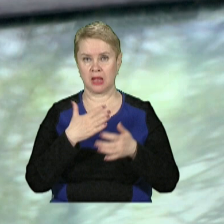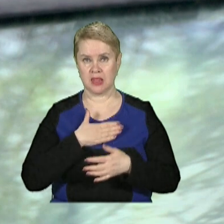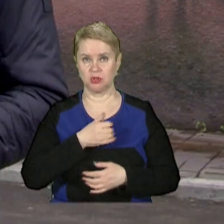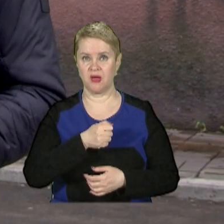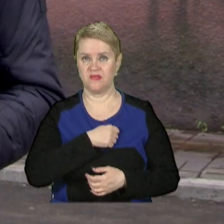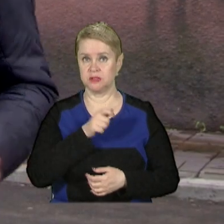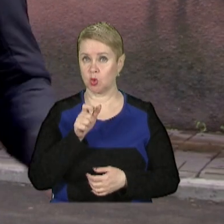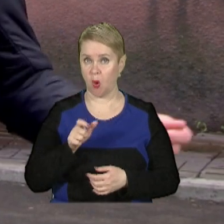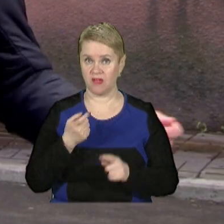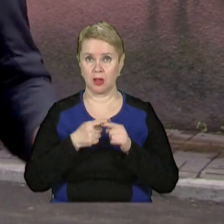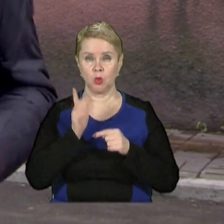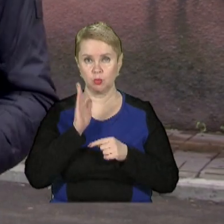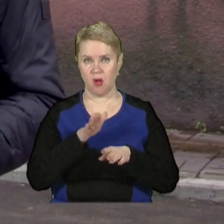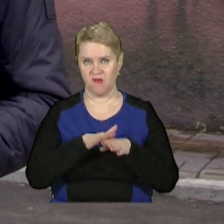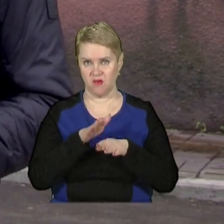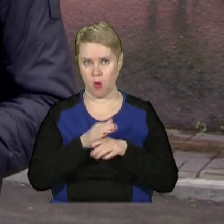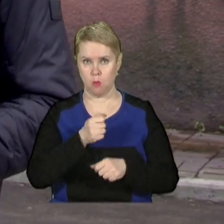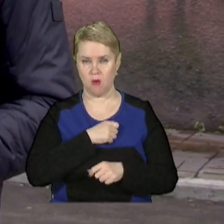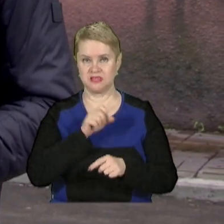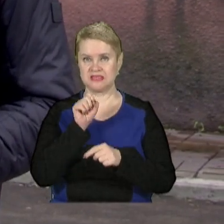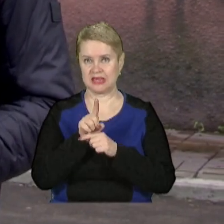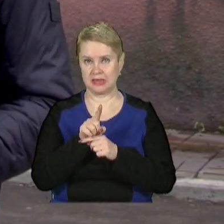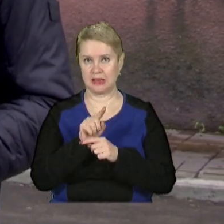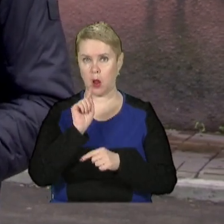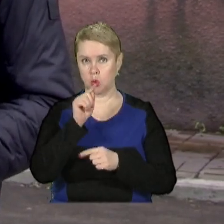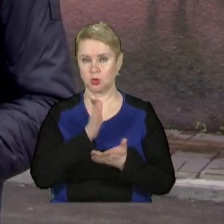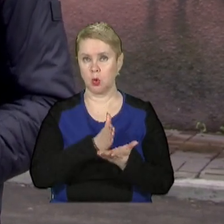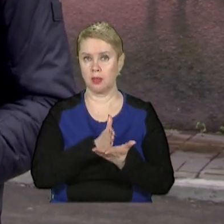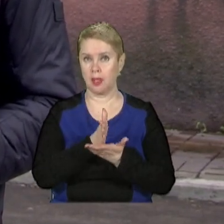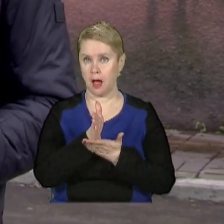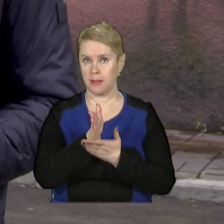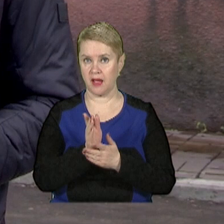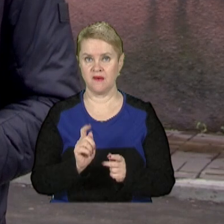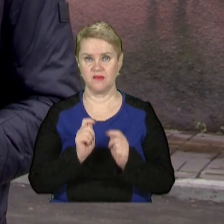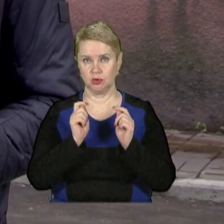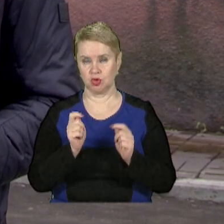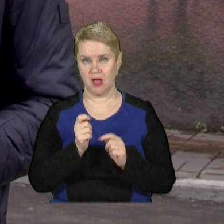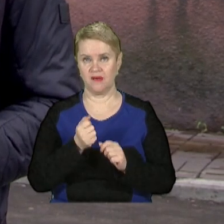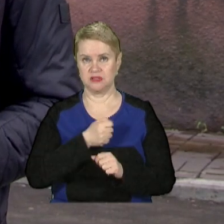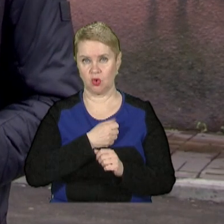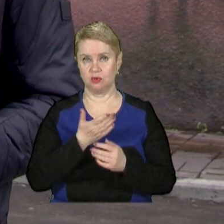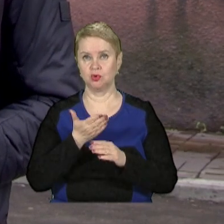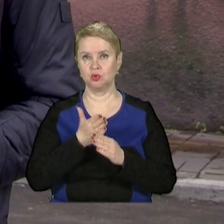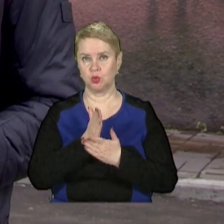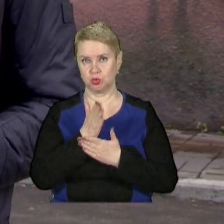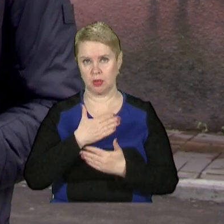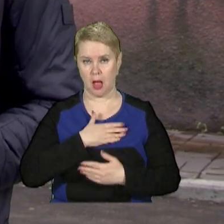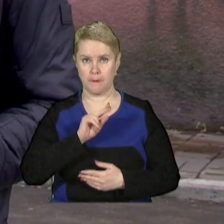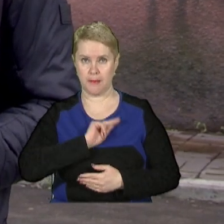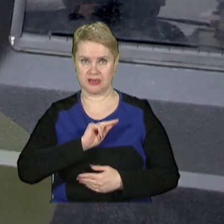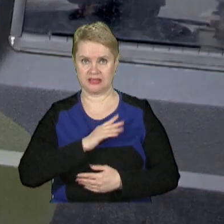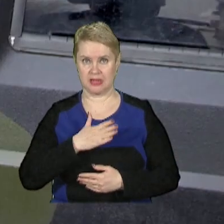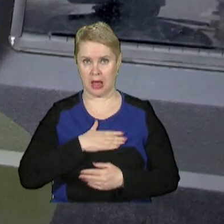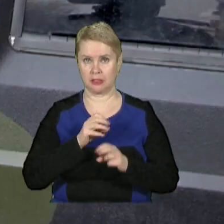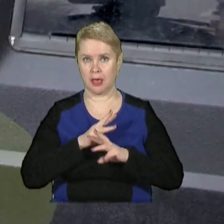військових, який буде виконувати бойові завдання на Луганському напрямку. Вручаємо військовій частині, в якій служить працівник